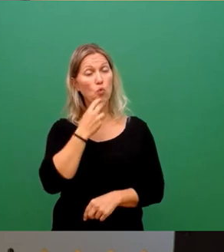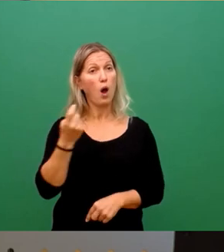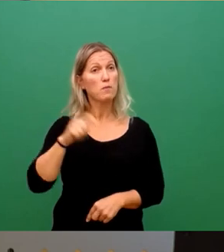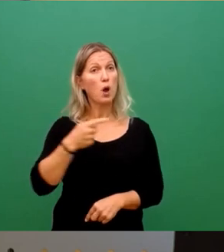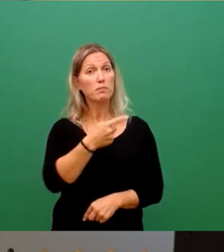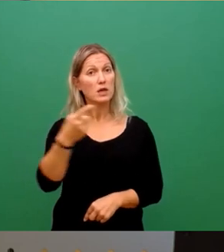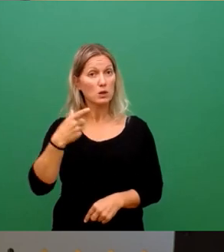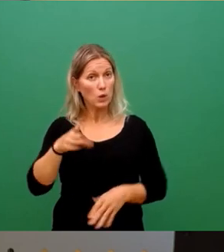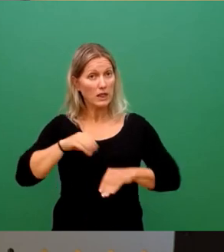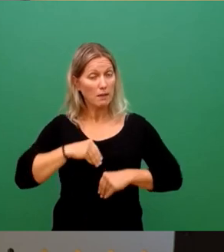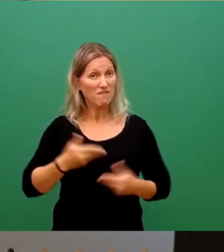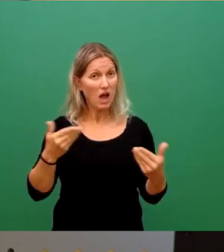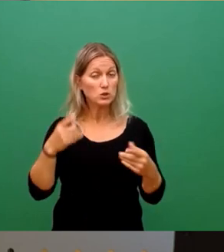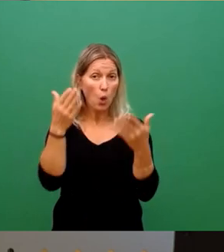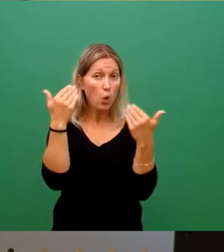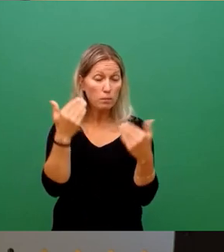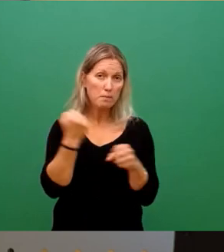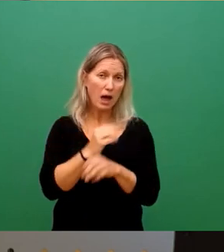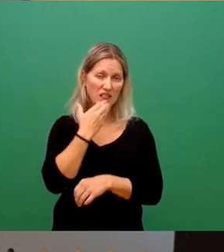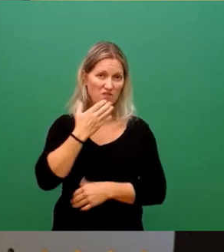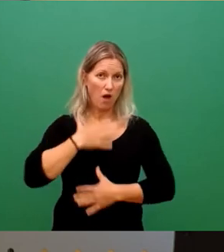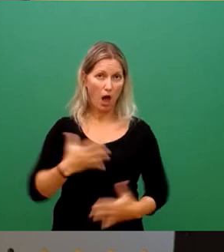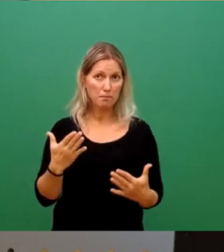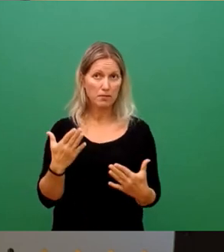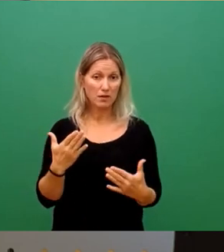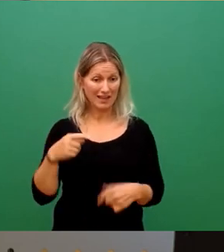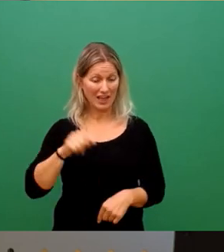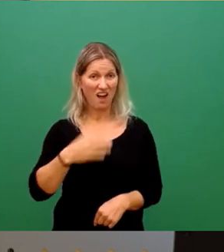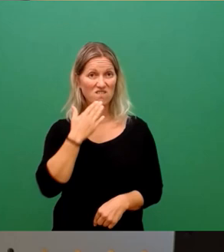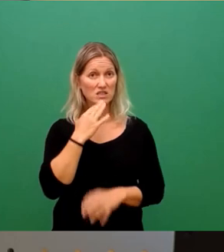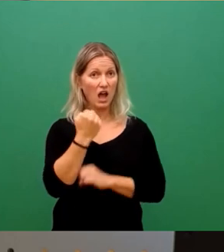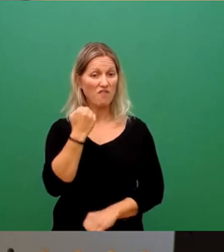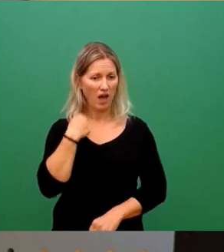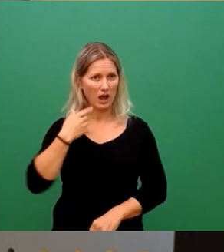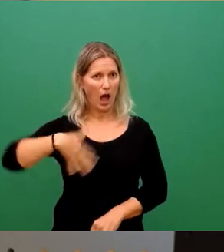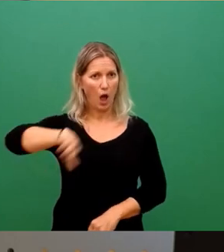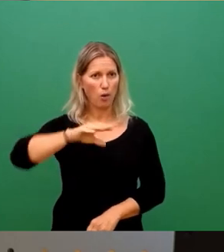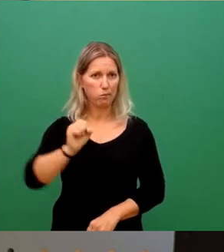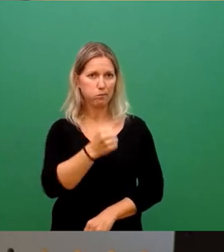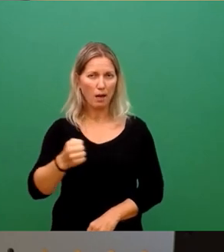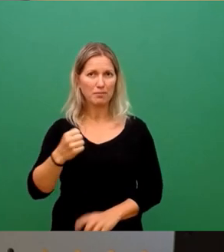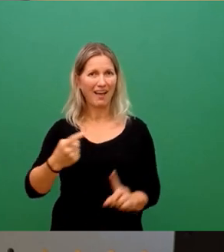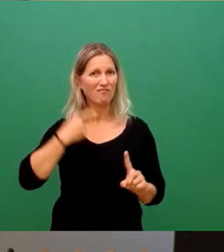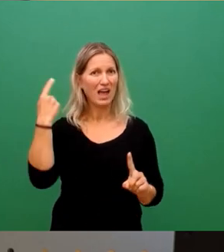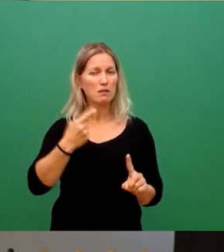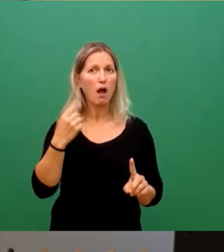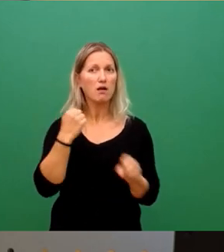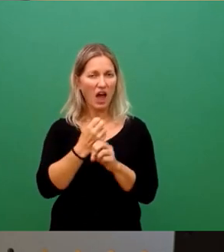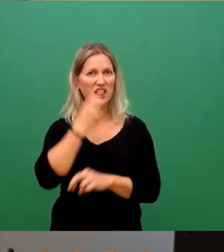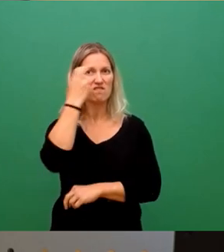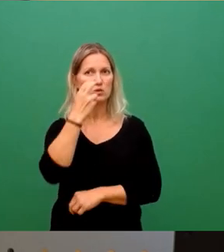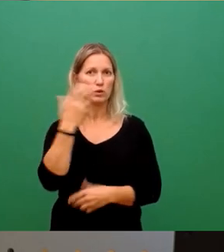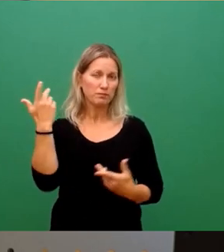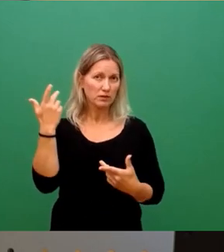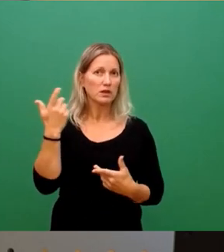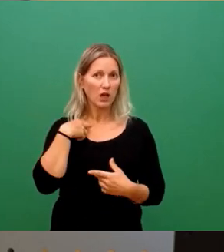Luft wird es nie werden. Wasser wird auch schlecht werden bei uns mit Wasserkraftwerken. Windpark, können wir versuchen, in Ausnerbrücke einen Windpark hinzustellen, wird